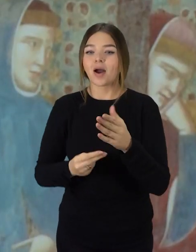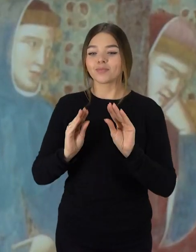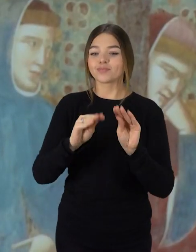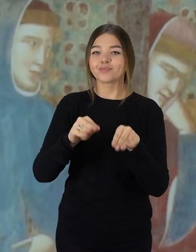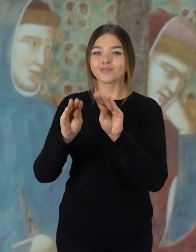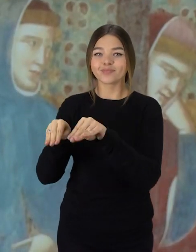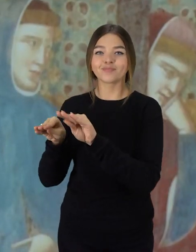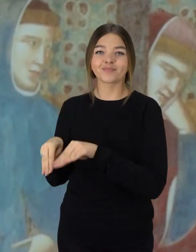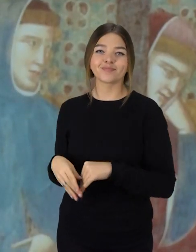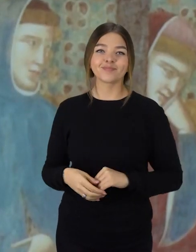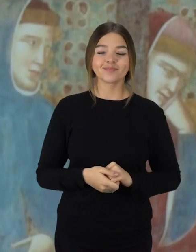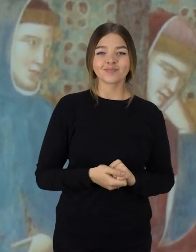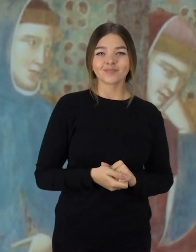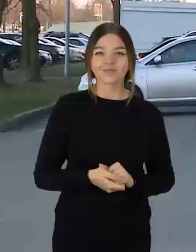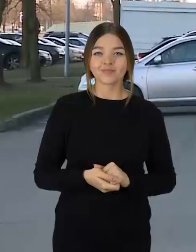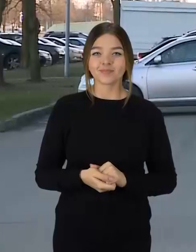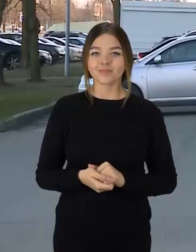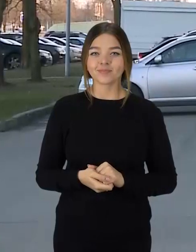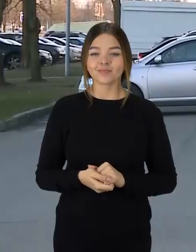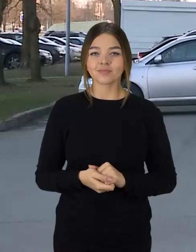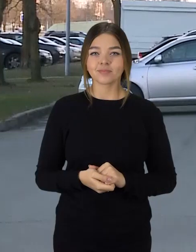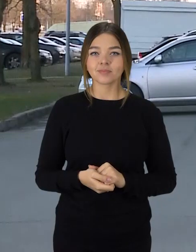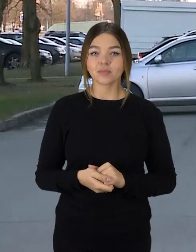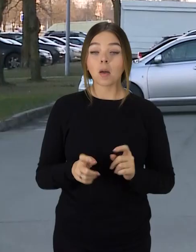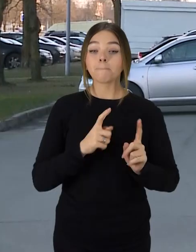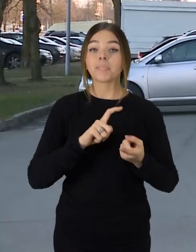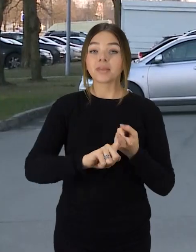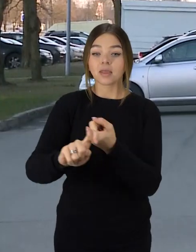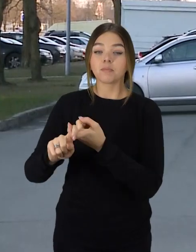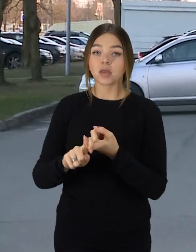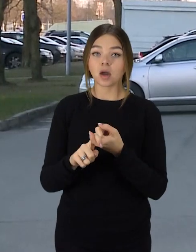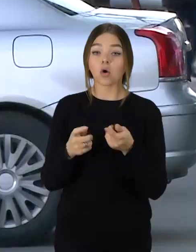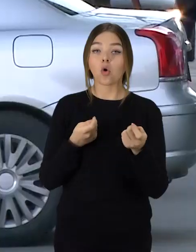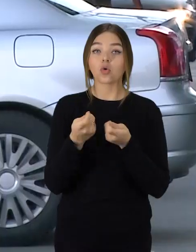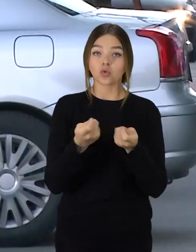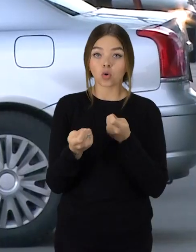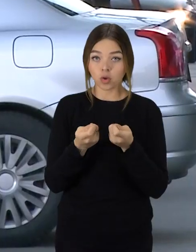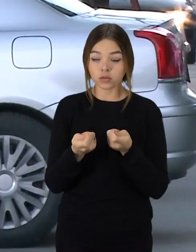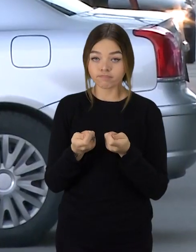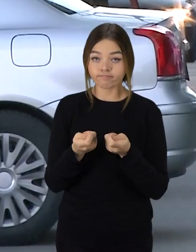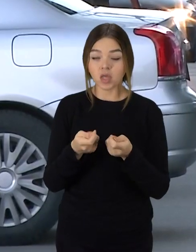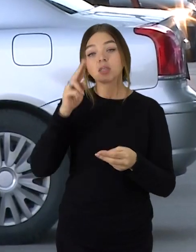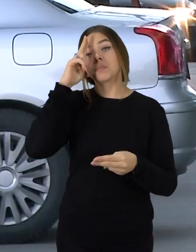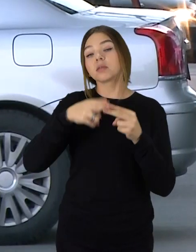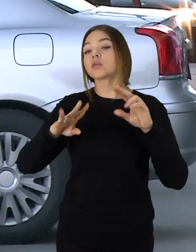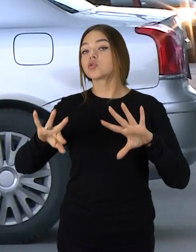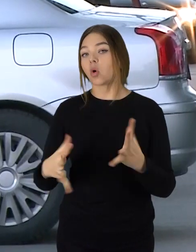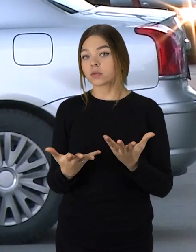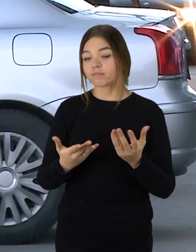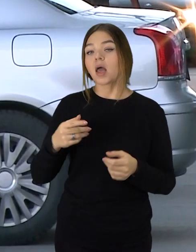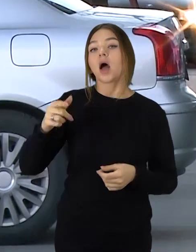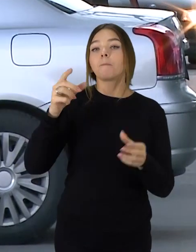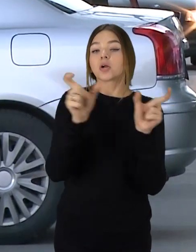savivaldybės pastatytos freskos. Siekiant suvaldyti pandemiją, vienas iš reikalavimų prekybos centrams užtikrinti, kad